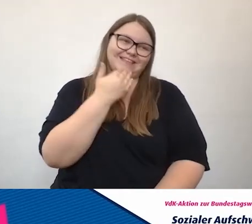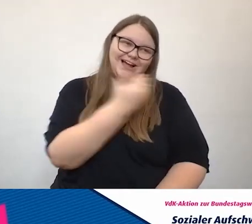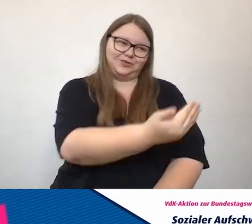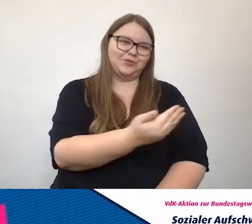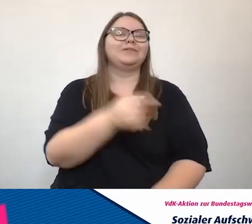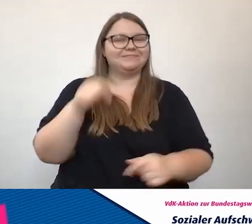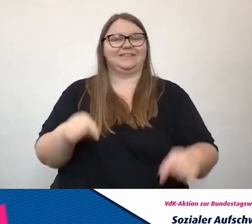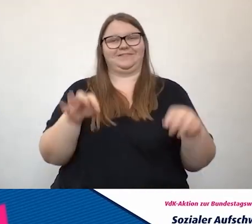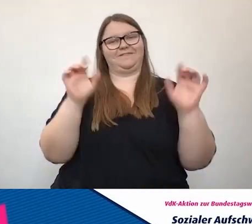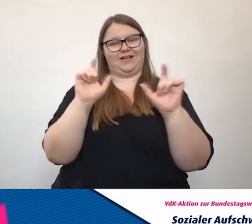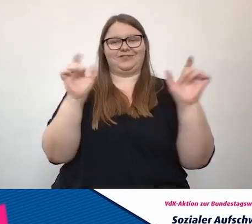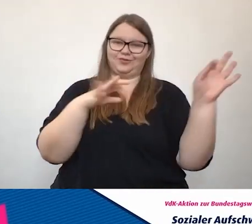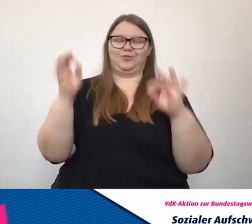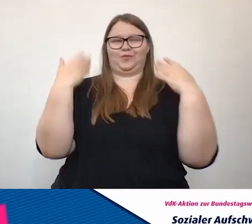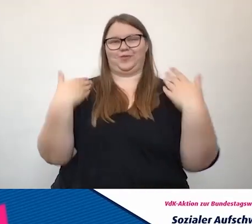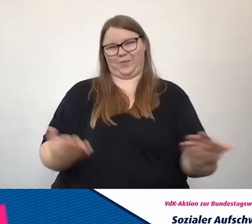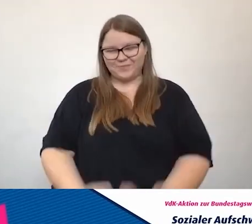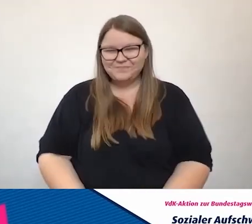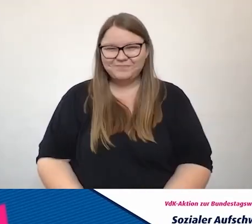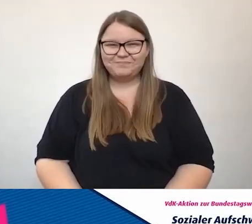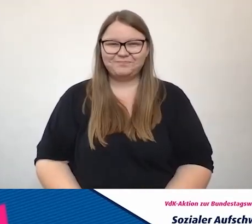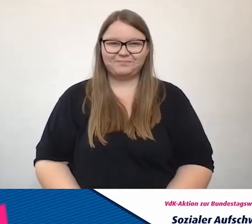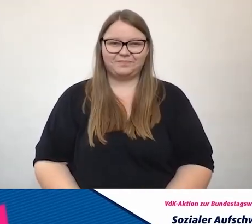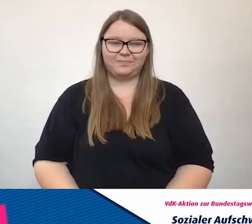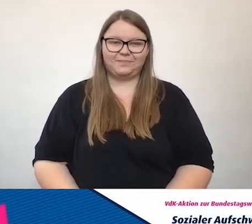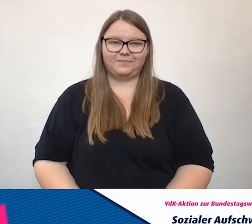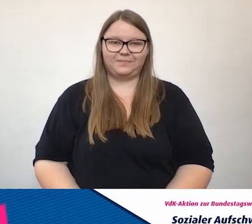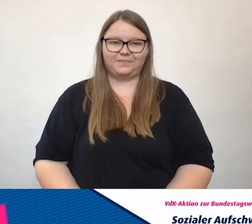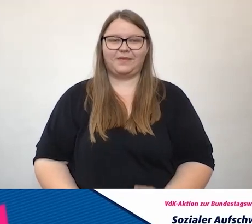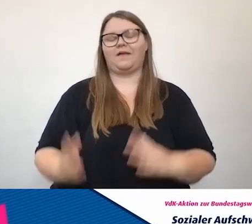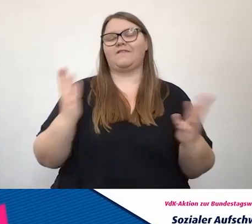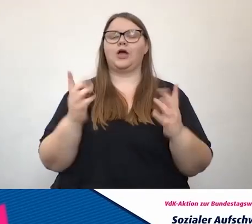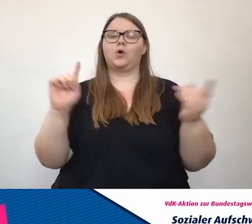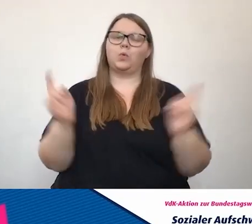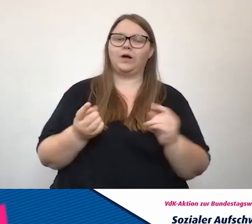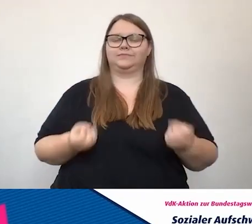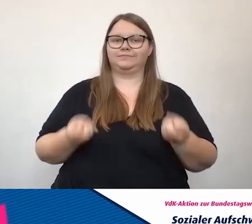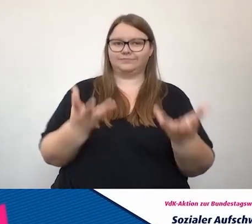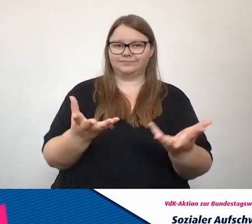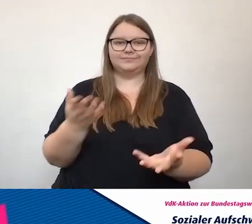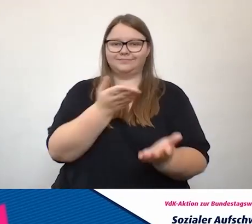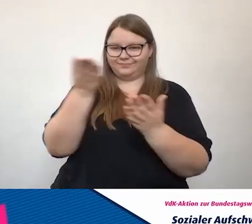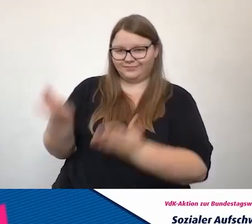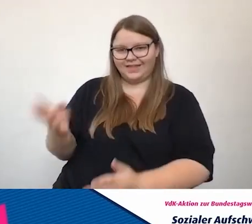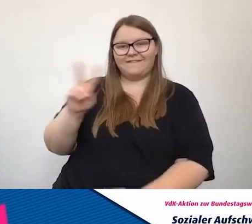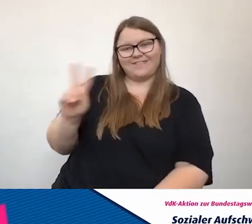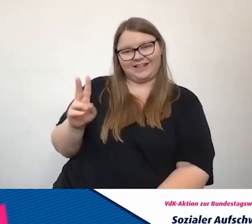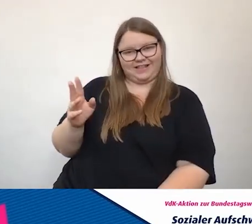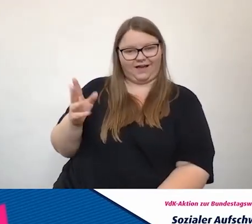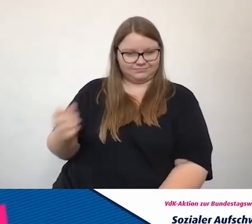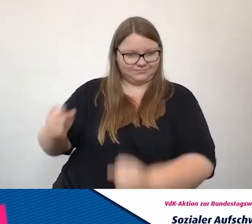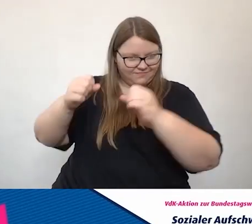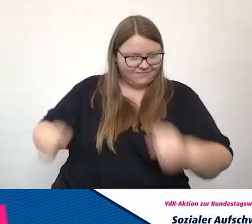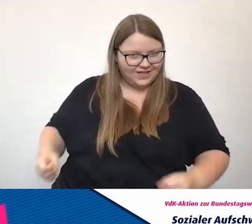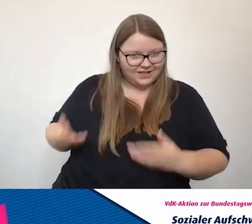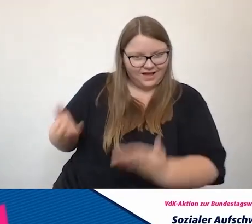wir diese Veranstaltung heute so machen können. Vielleicht einige wenige Worte zu unserer Dame, nämlich zu Verena, die ich schon